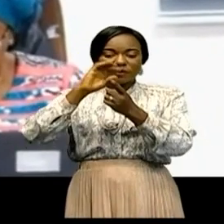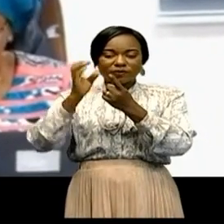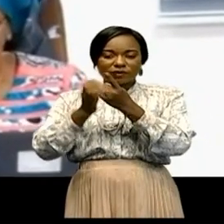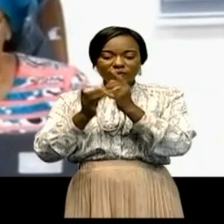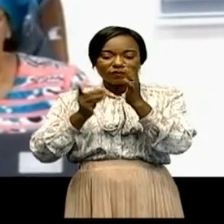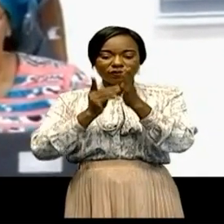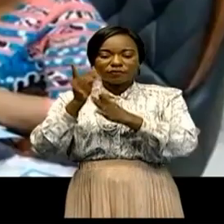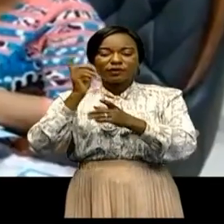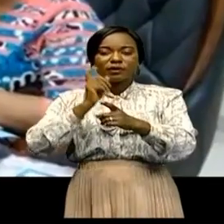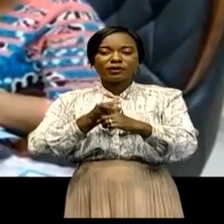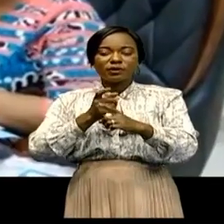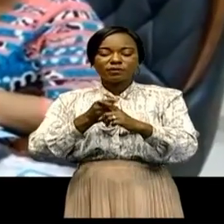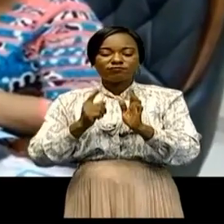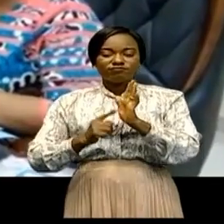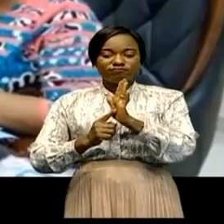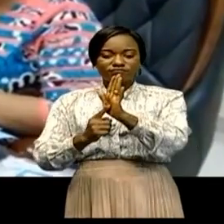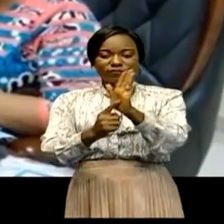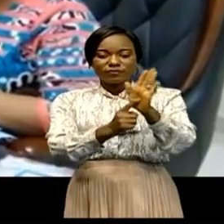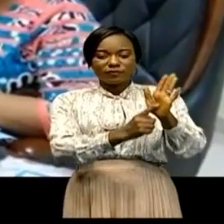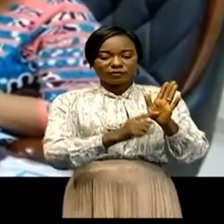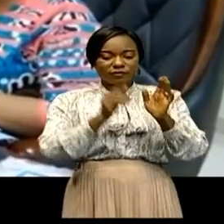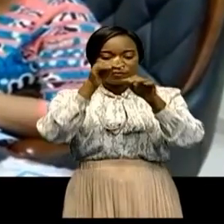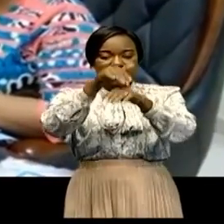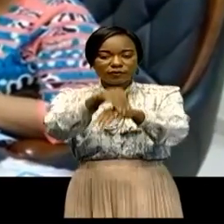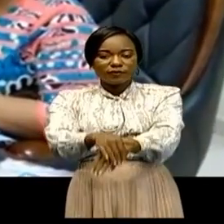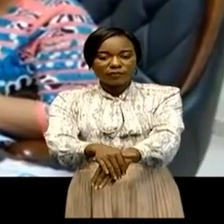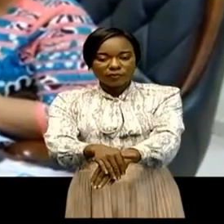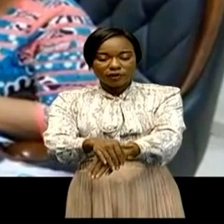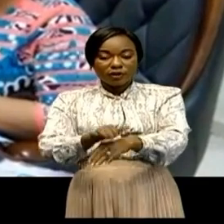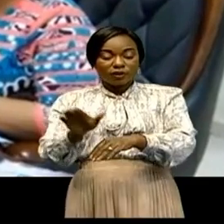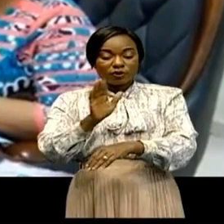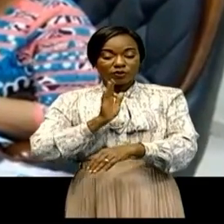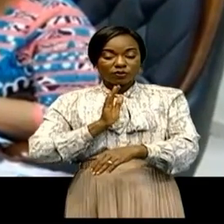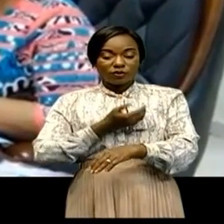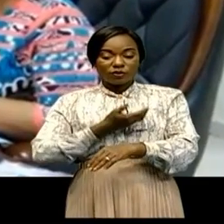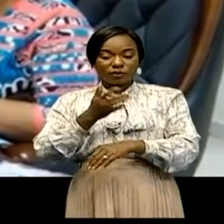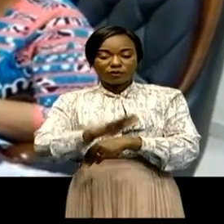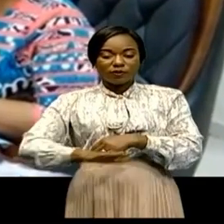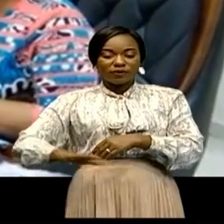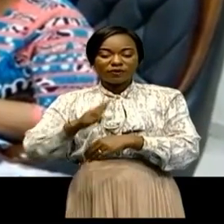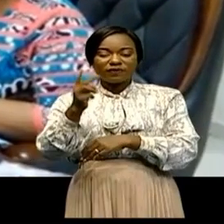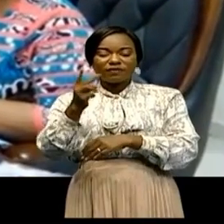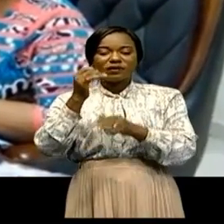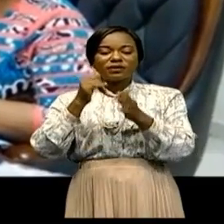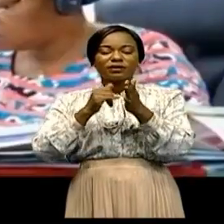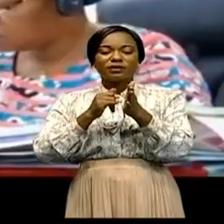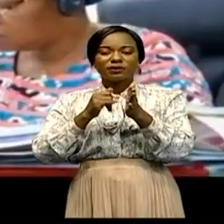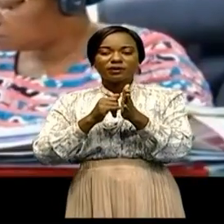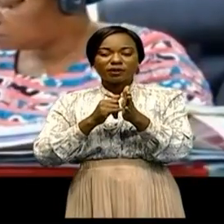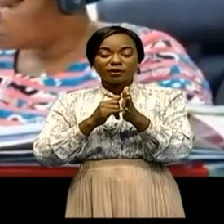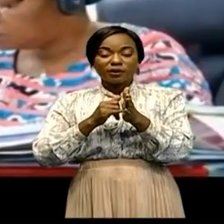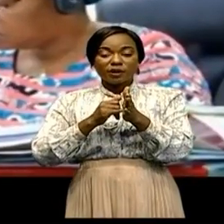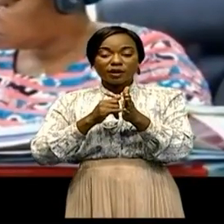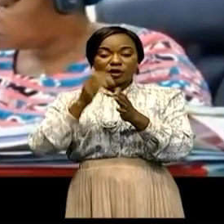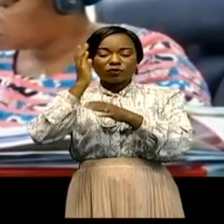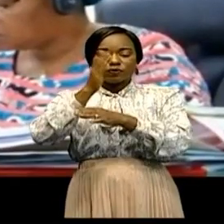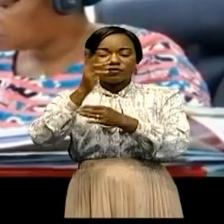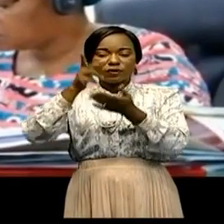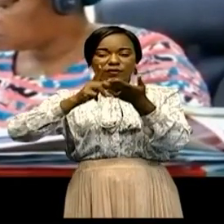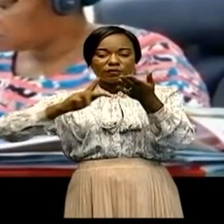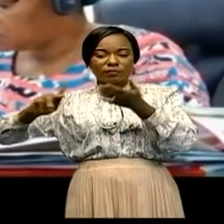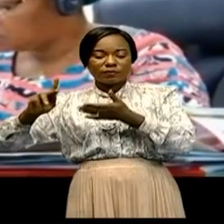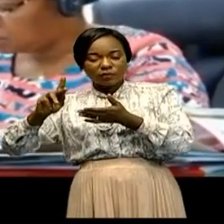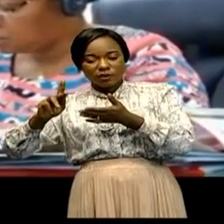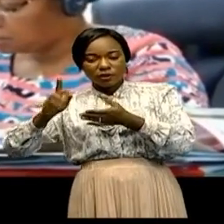Conseil le rapport de la participation de notre pays à la 26e conférence de parti à la Convention cadre